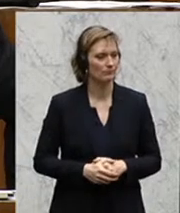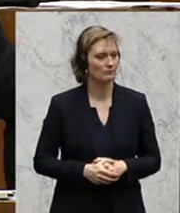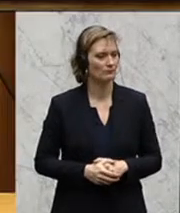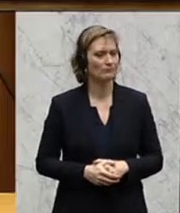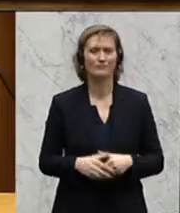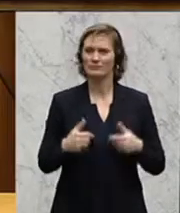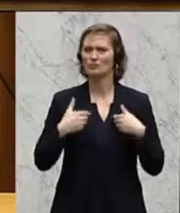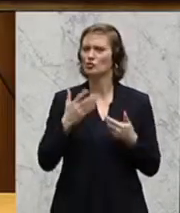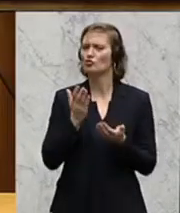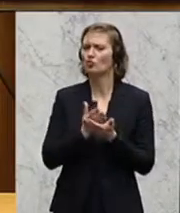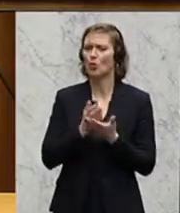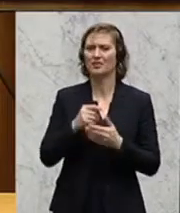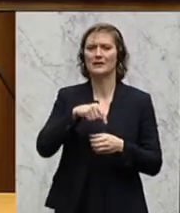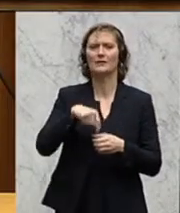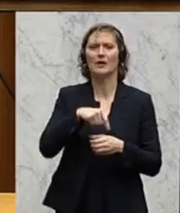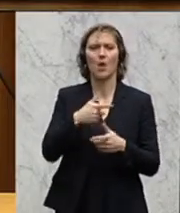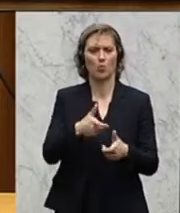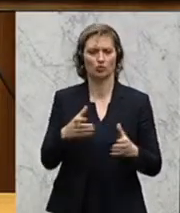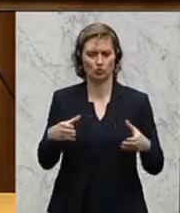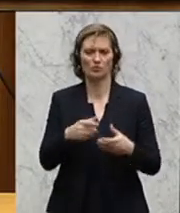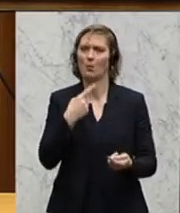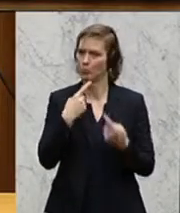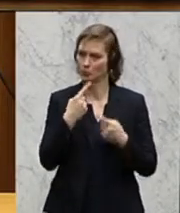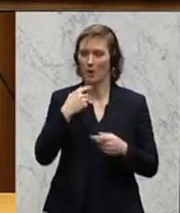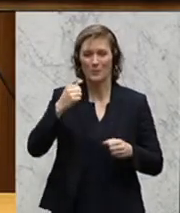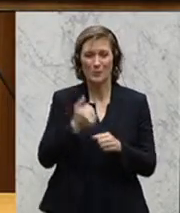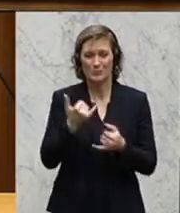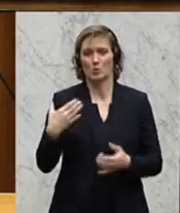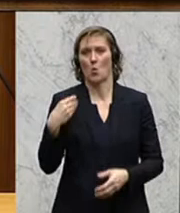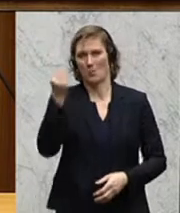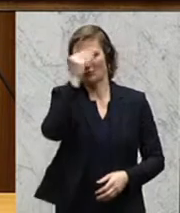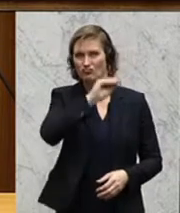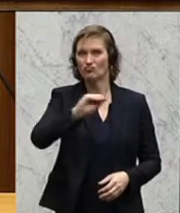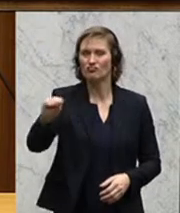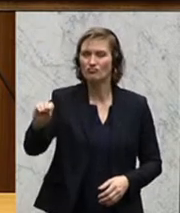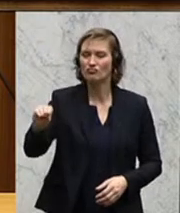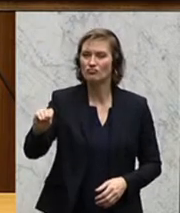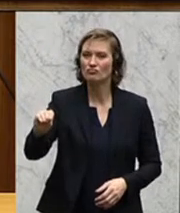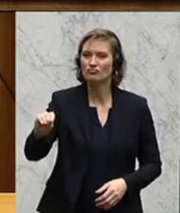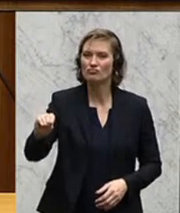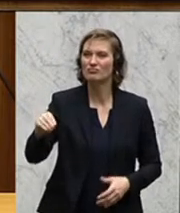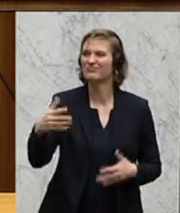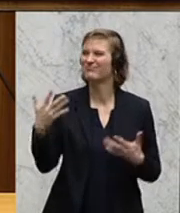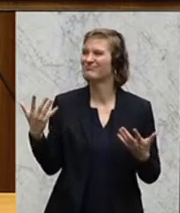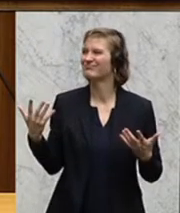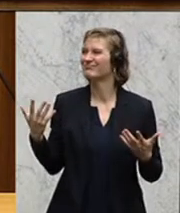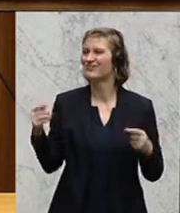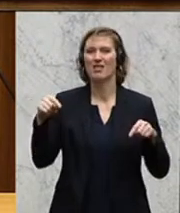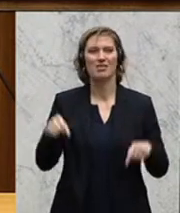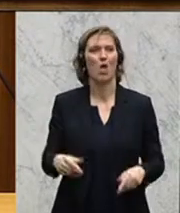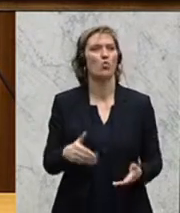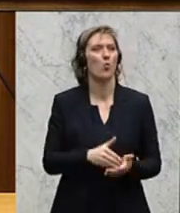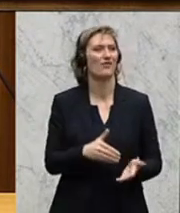Ich habe schon im Innenausschuss festgehalten, und an dieser Stelle möchte ich es noch einmal wiederholen. Es ist ja ein